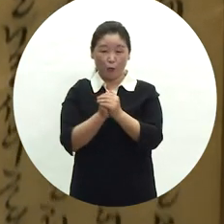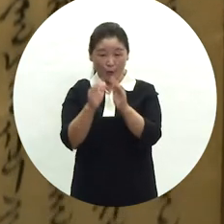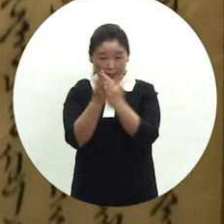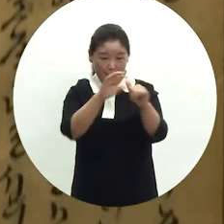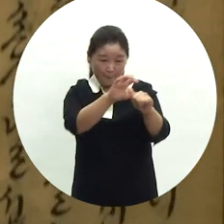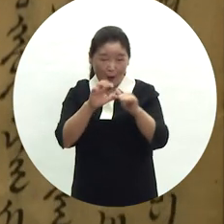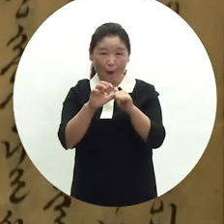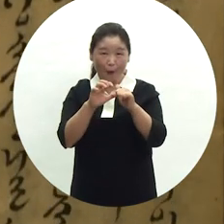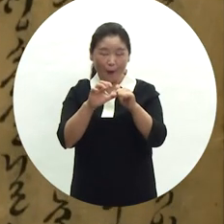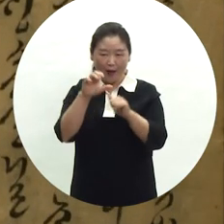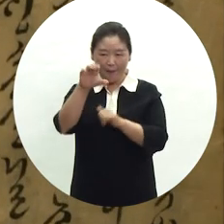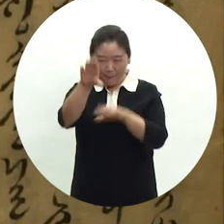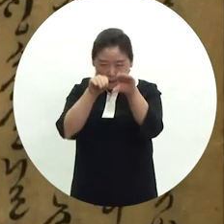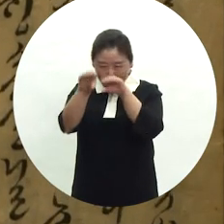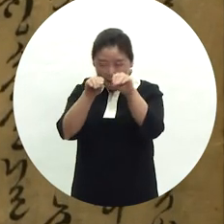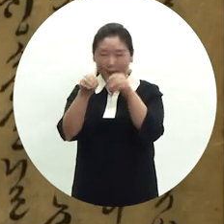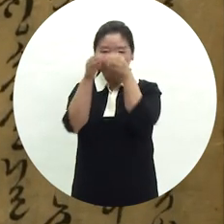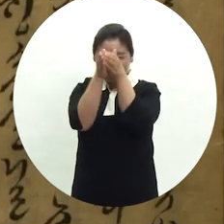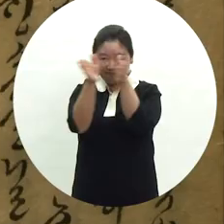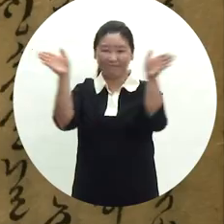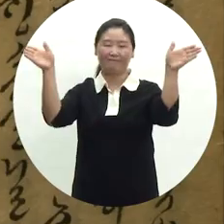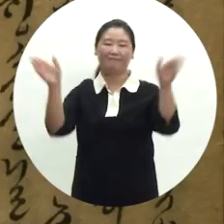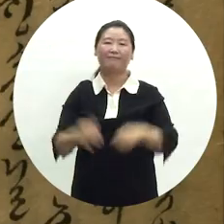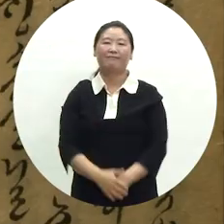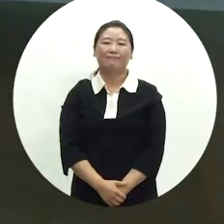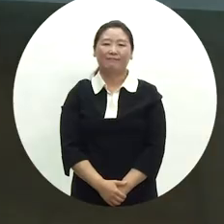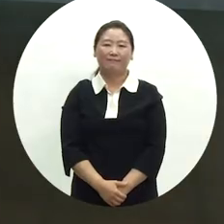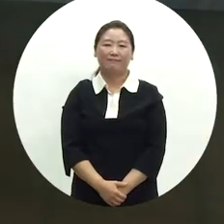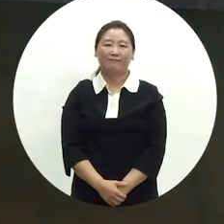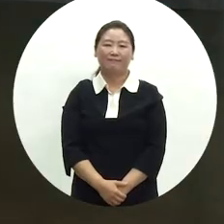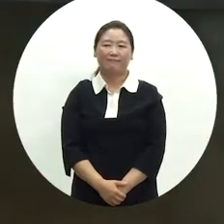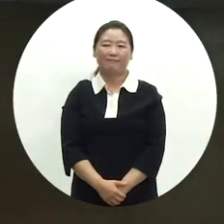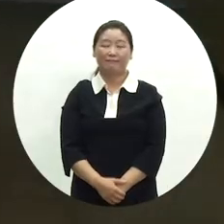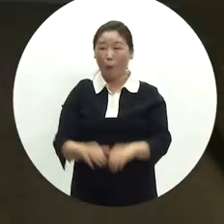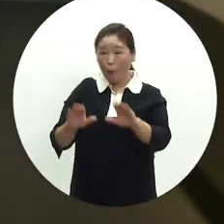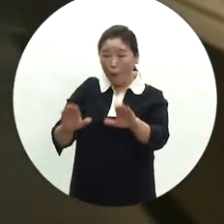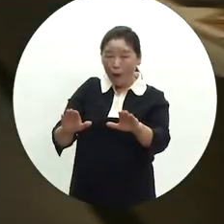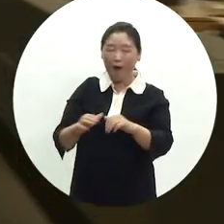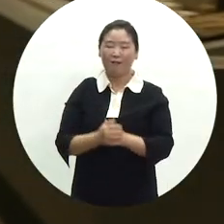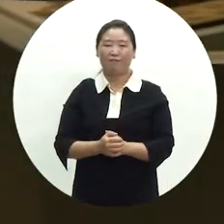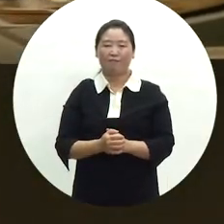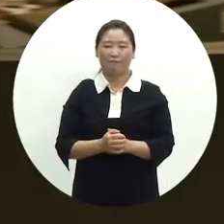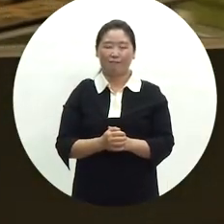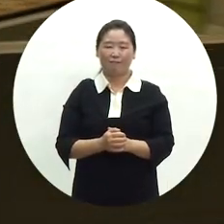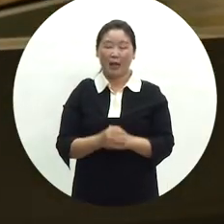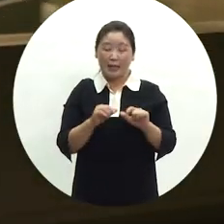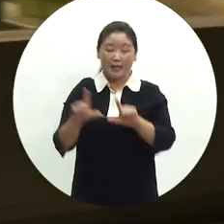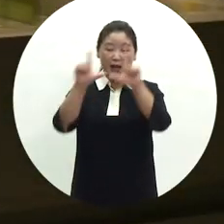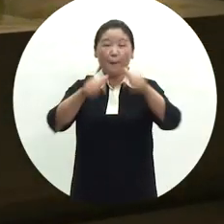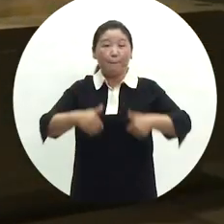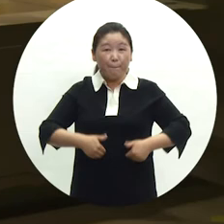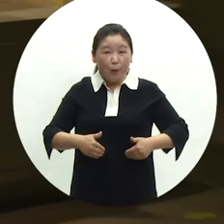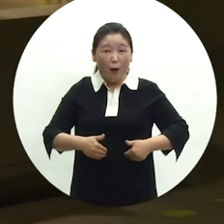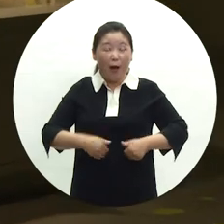새로운 정보를 얻어 지식을 넓혀갔습니다. 오늘날에는 인간으로 살아가는 데 필요한